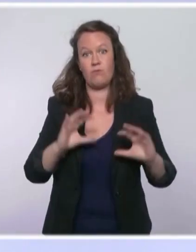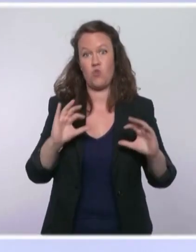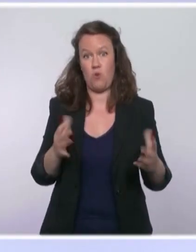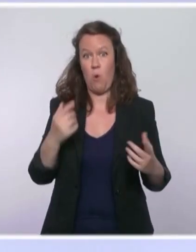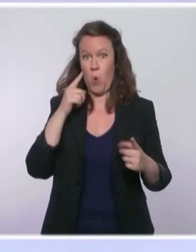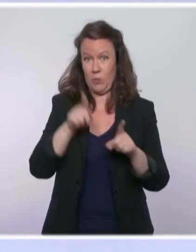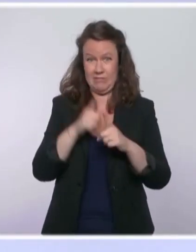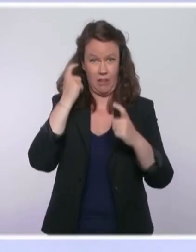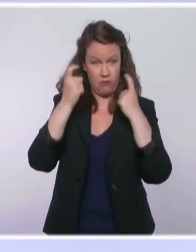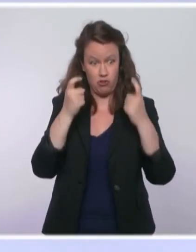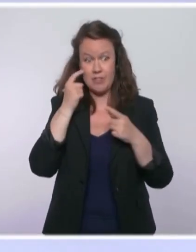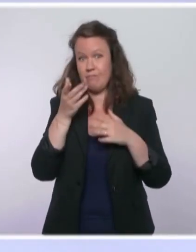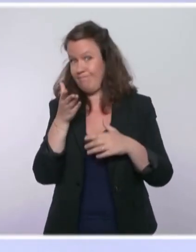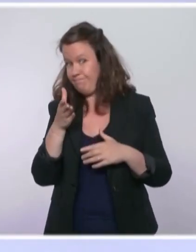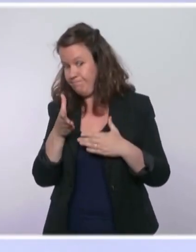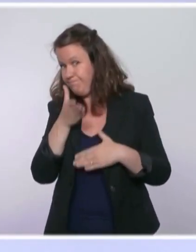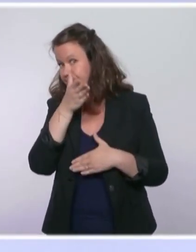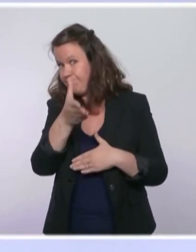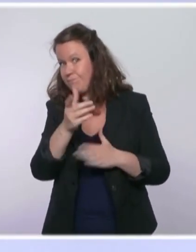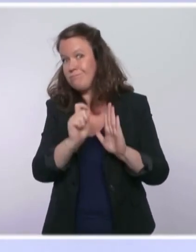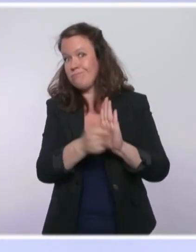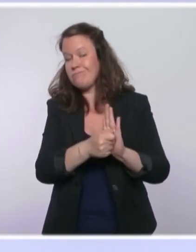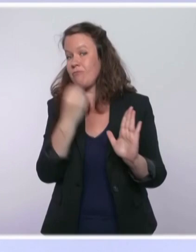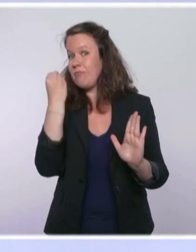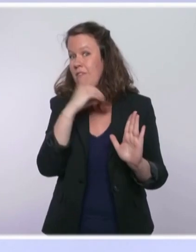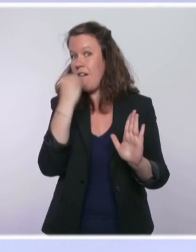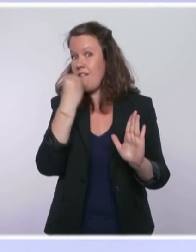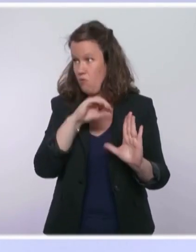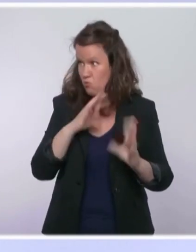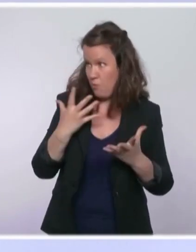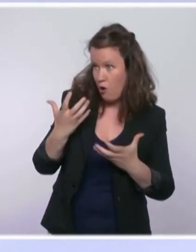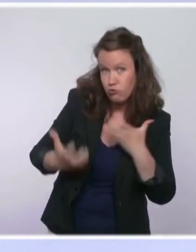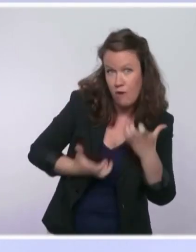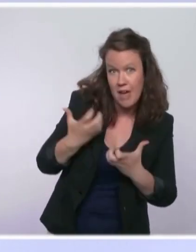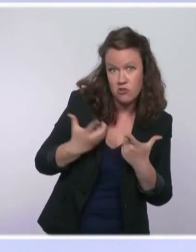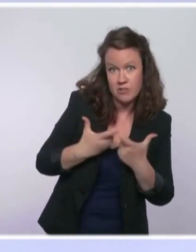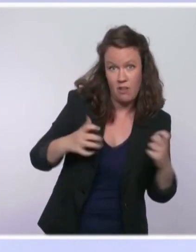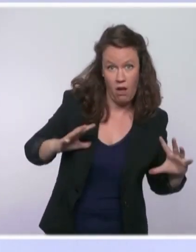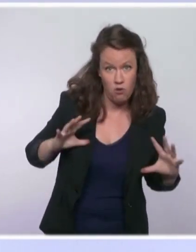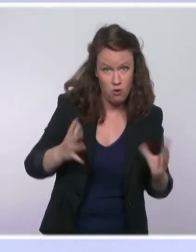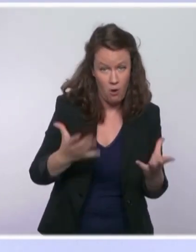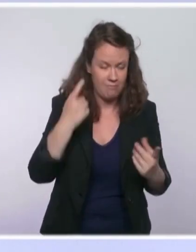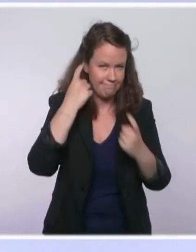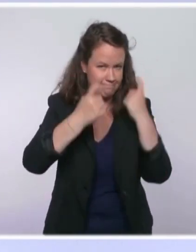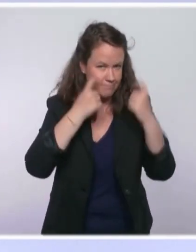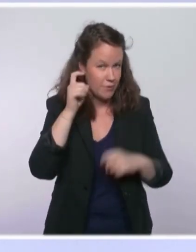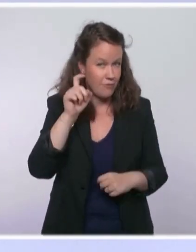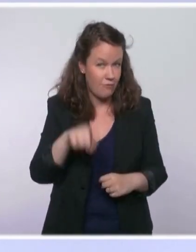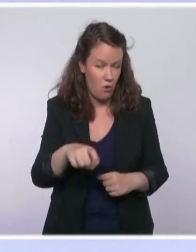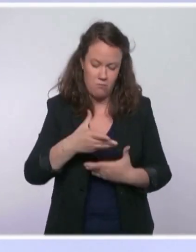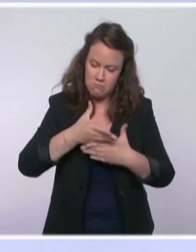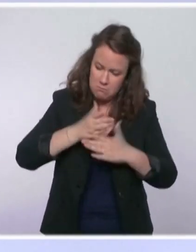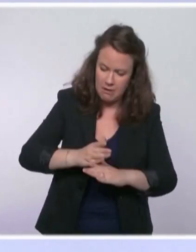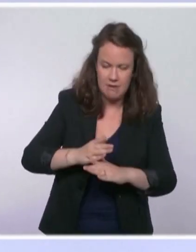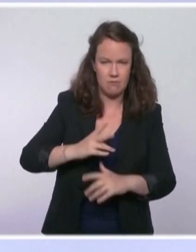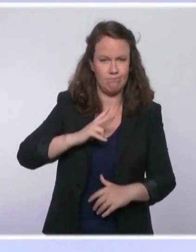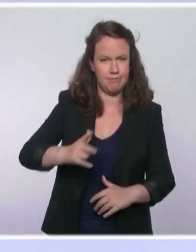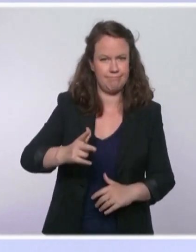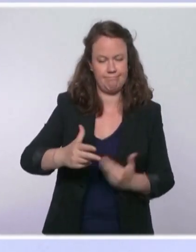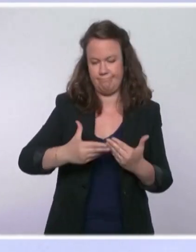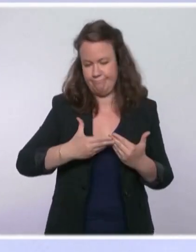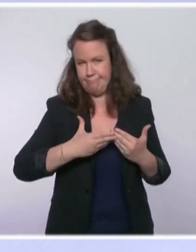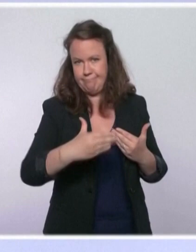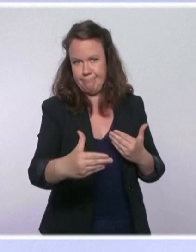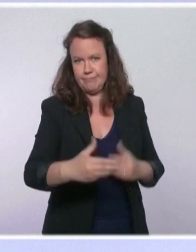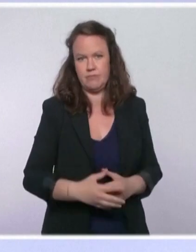Au vu de la situation énergétique exceptionnelle, Notre responsabilité, c'est de se préparer à tous les scénarios en